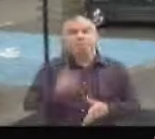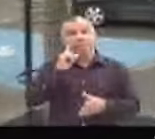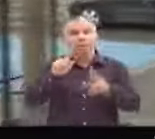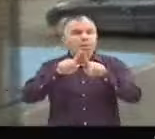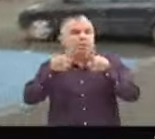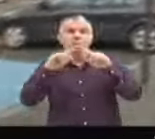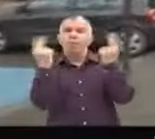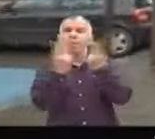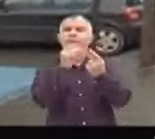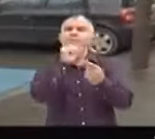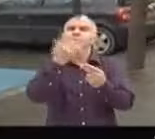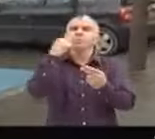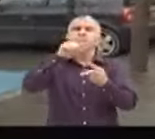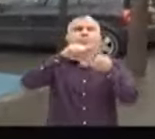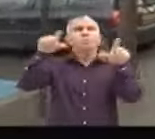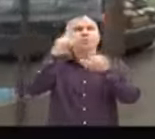Et tout ça c'est le vieux Mantes.